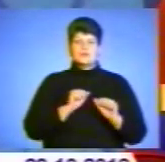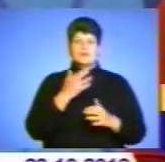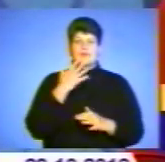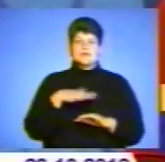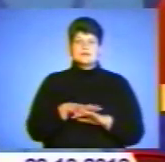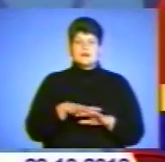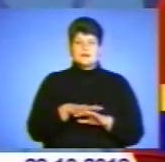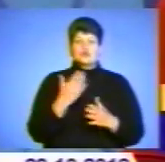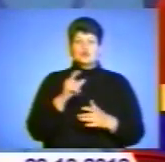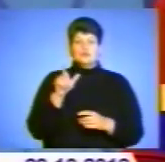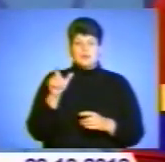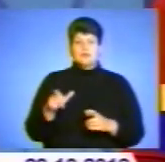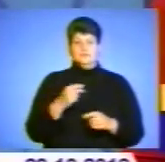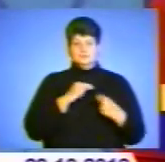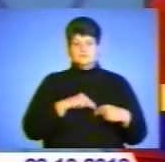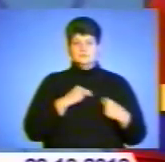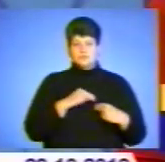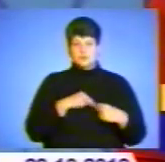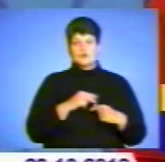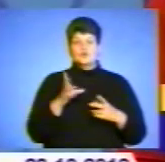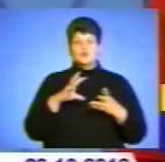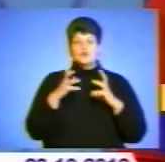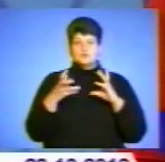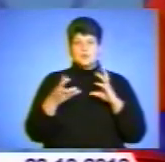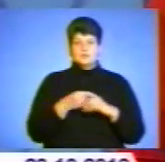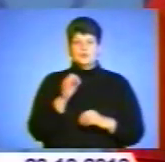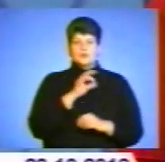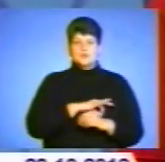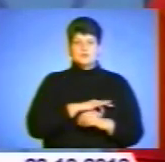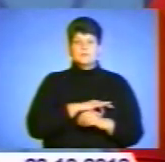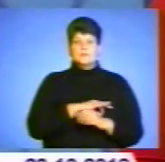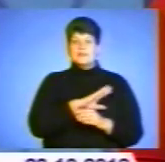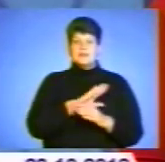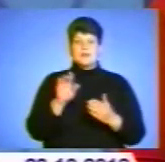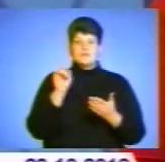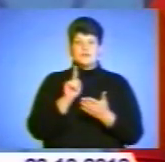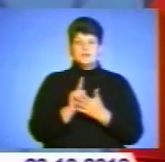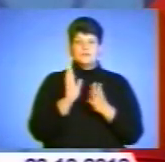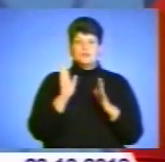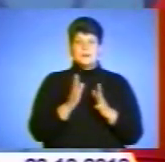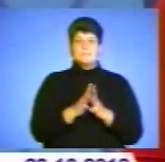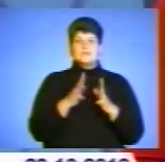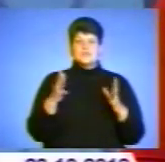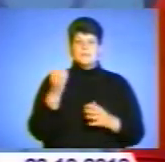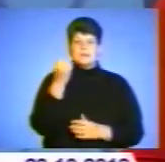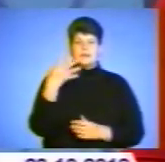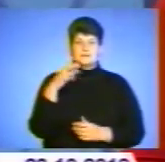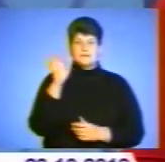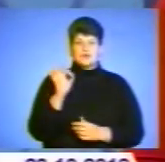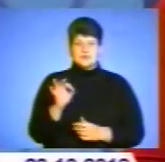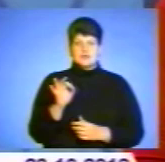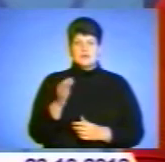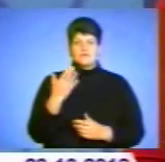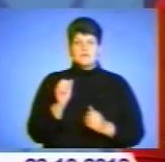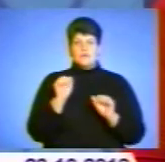Якщо людина працездатного віку, то сукупний доход за місяць, дохід за місяць не має перевищувати 15%. Якщо вона собі сама